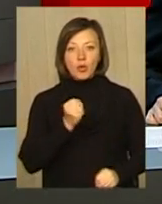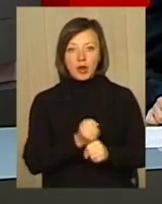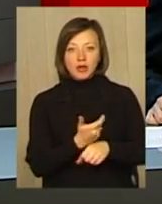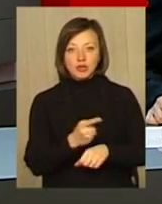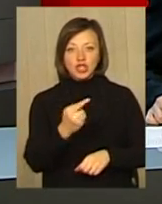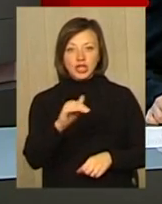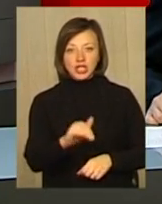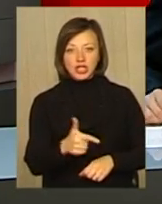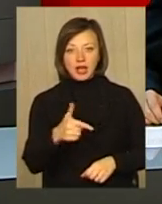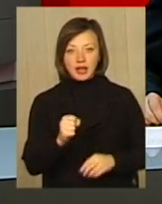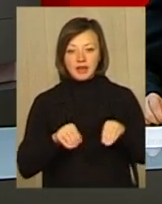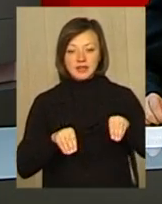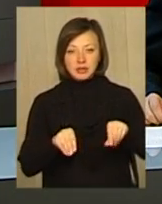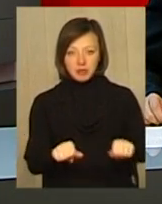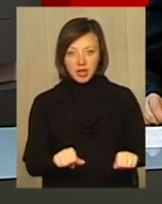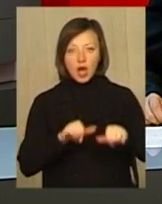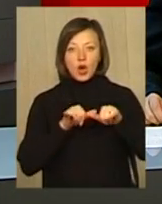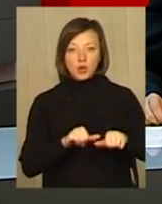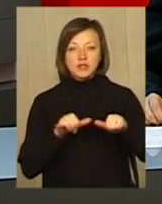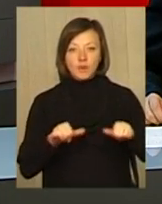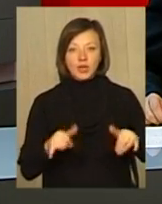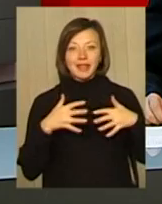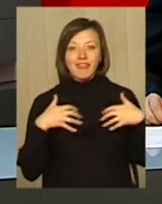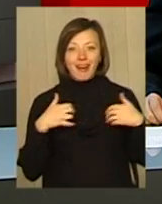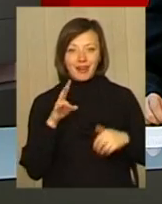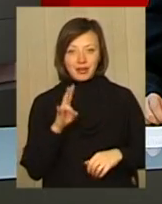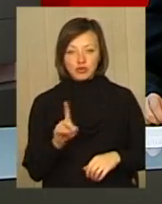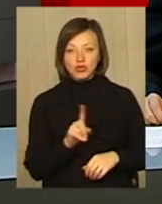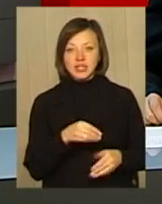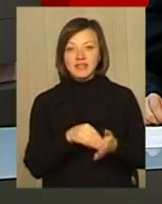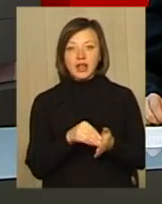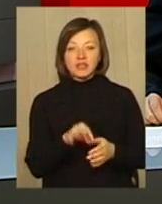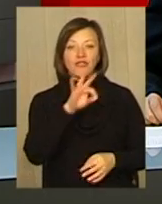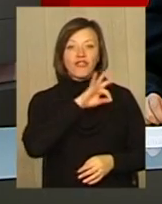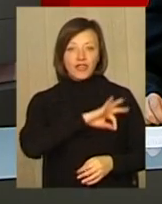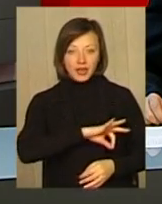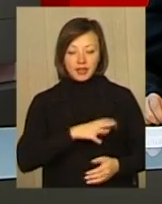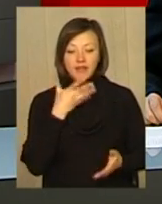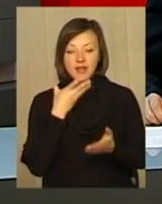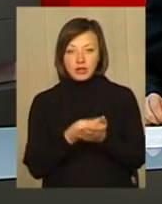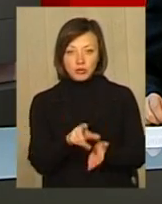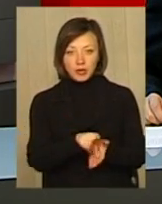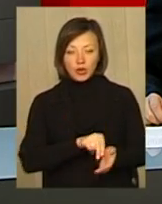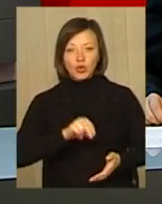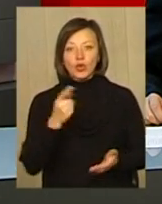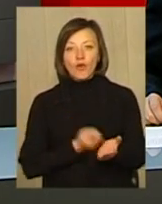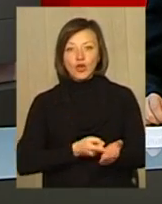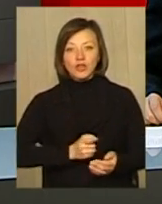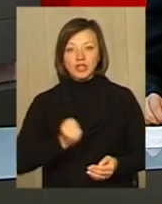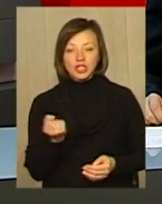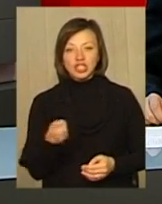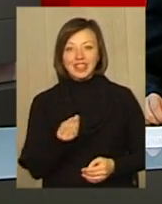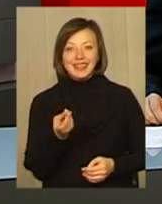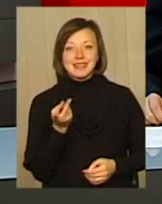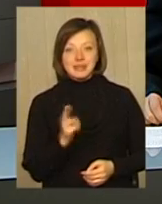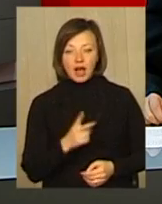більше тисячі гектарів землі, розводити тварин. Те, що свинарство вигідне, на власному прикладі доводить товариство «Житниця